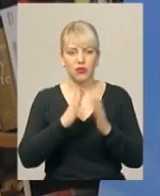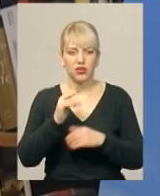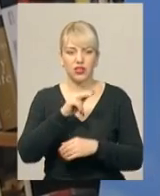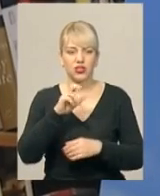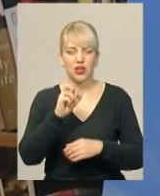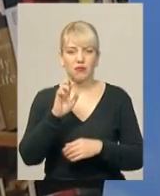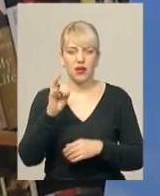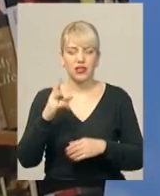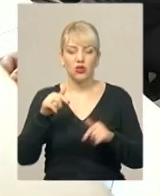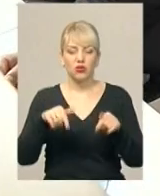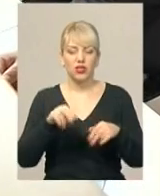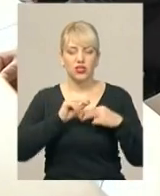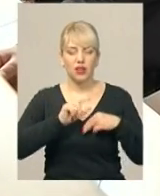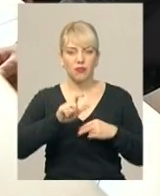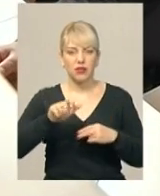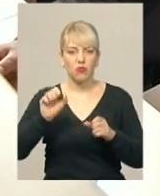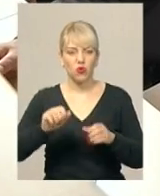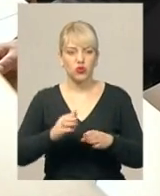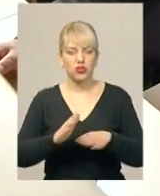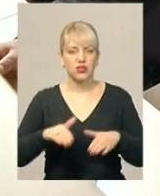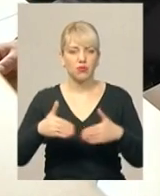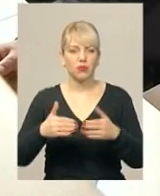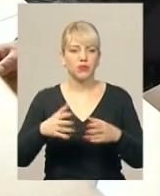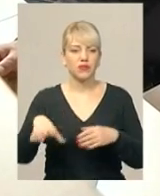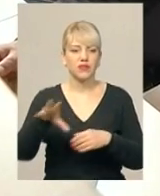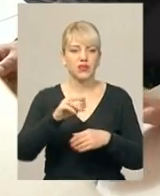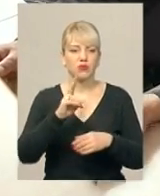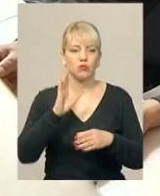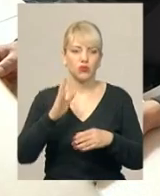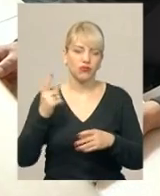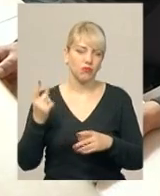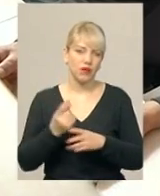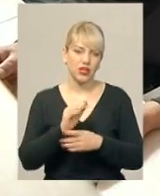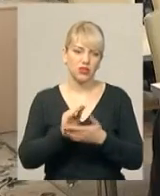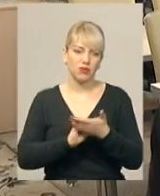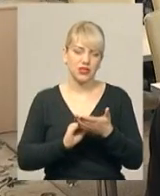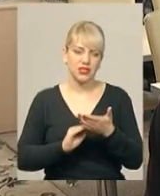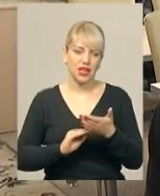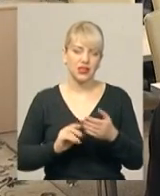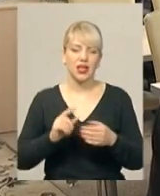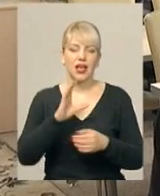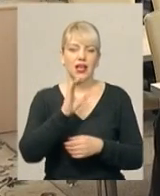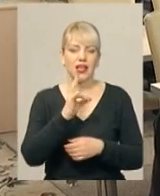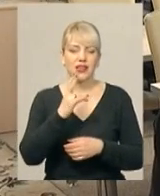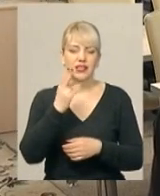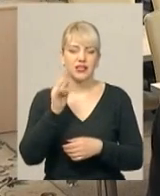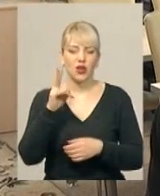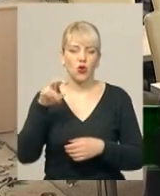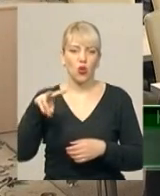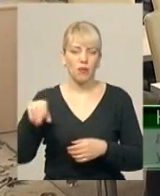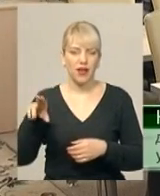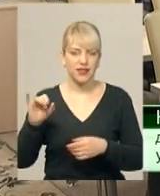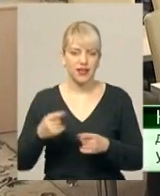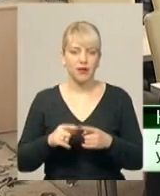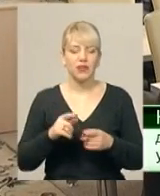Чабан. Тутешні працівники зможуть допомогти усім, хто буде вперше писати до енциклопедії. Вікіпедія – це електронний ресурс, і